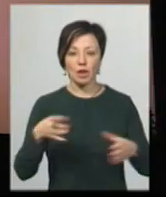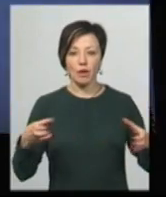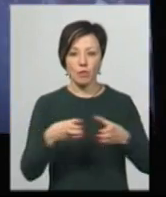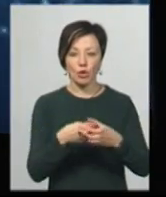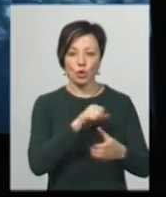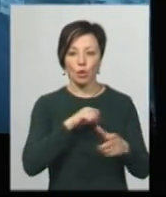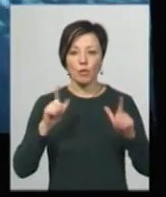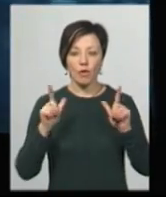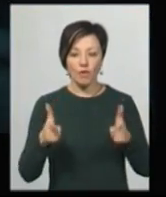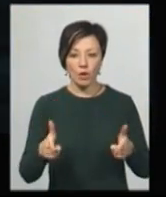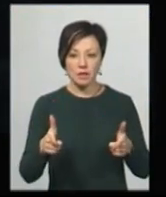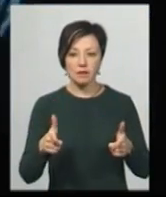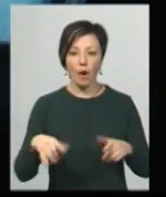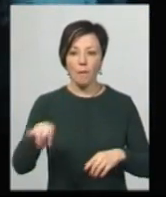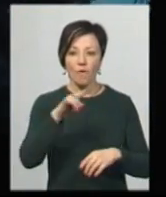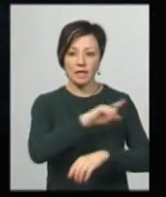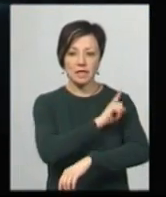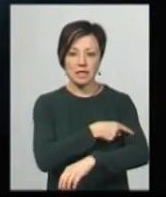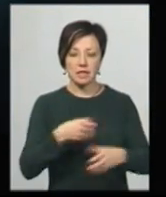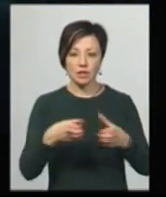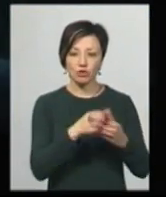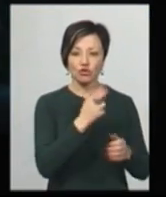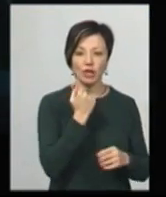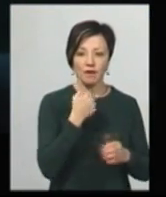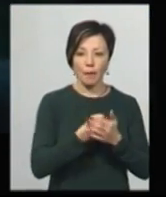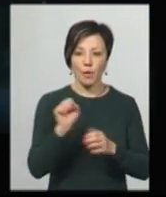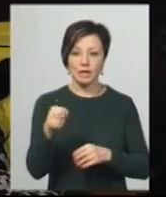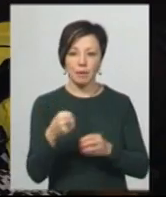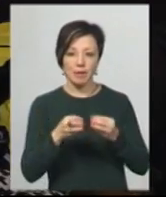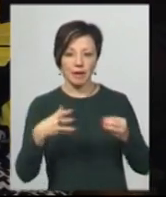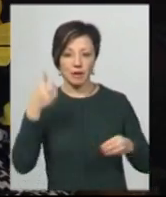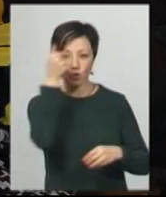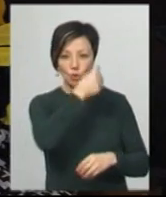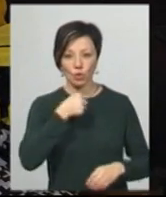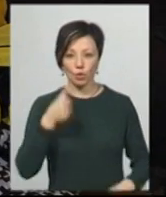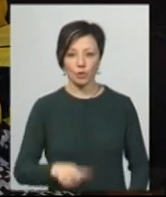добровольців повітряних сил України з червня по серпень 2015 року.